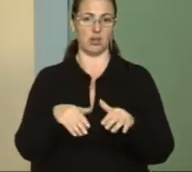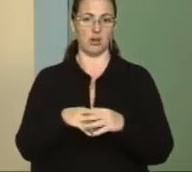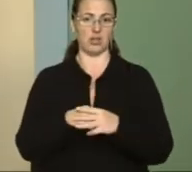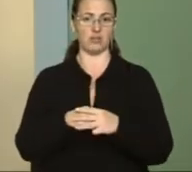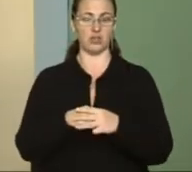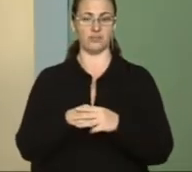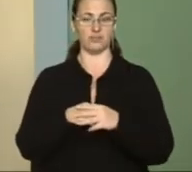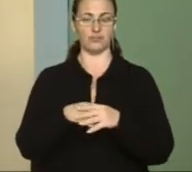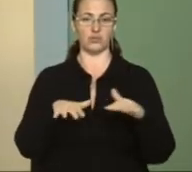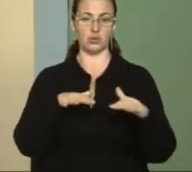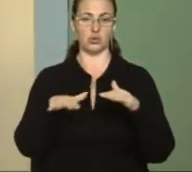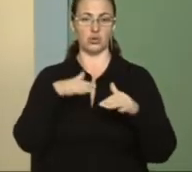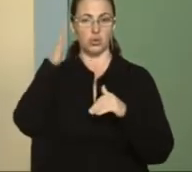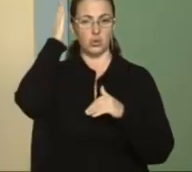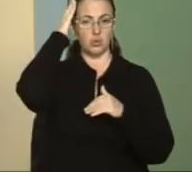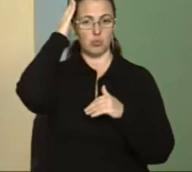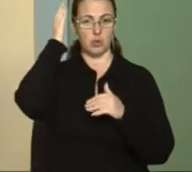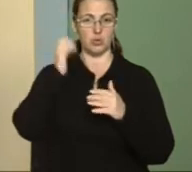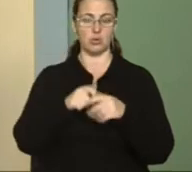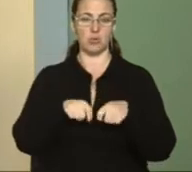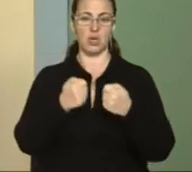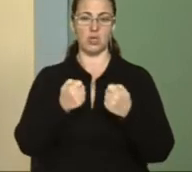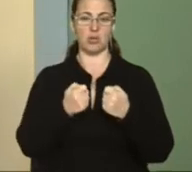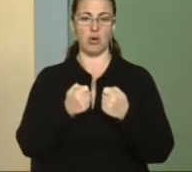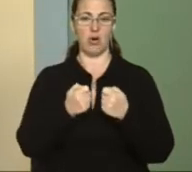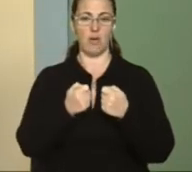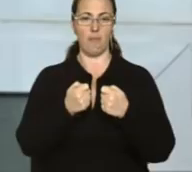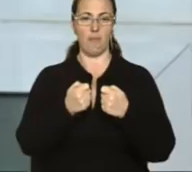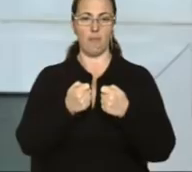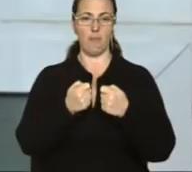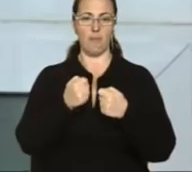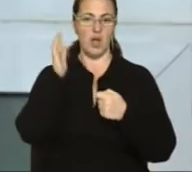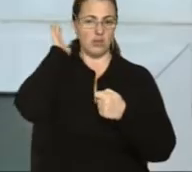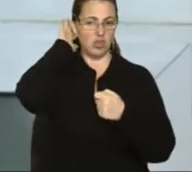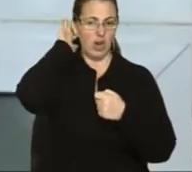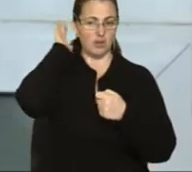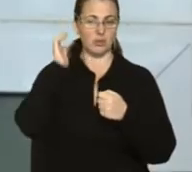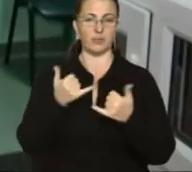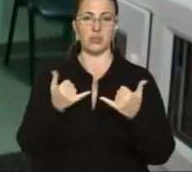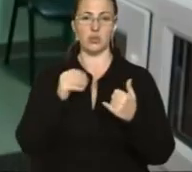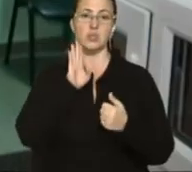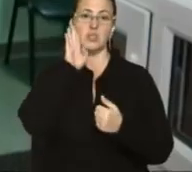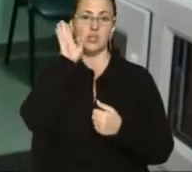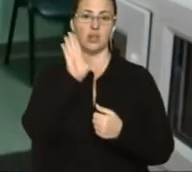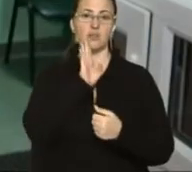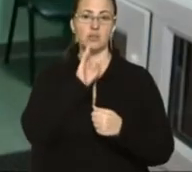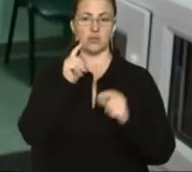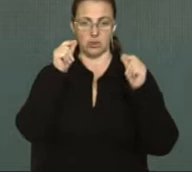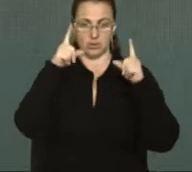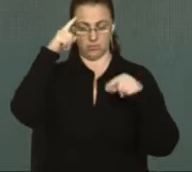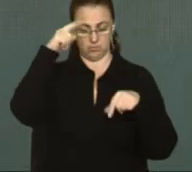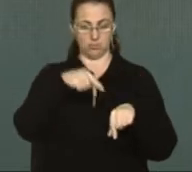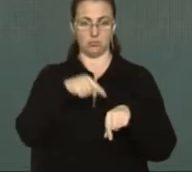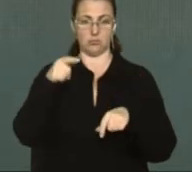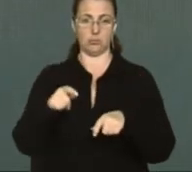Строс мозку, перелом черепа. Сьогодні вранці Дарина прийшла до свідомості. Її перевели з